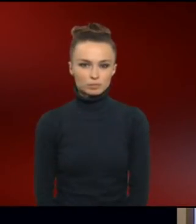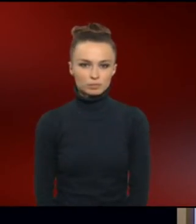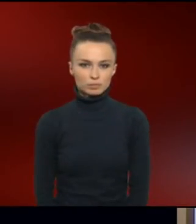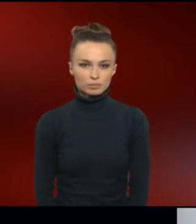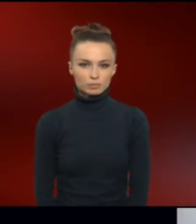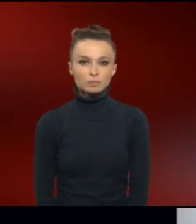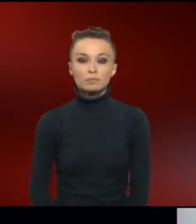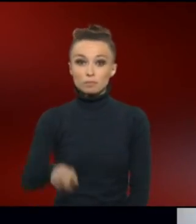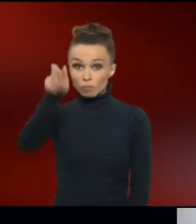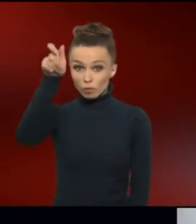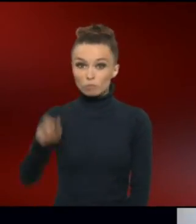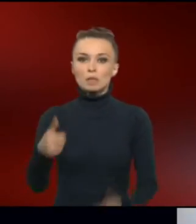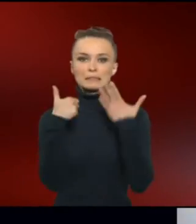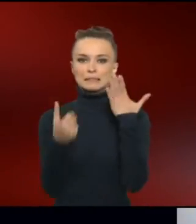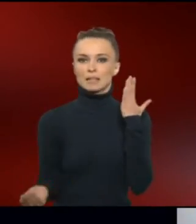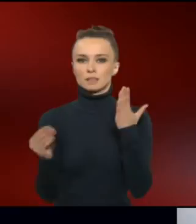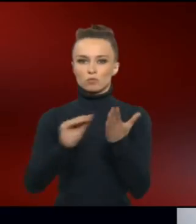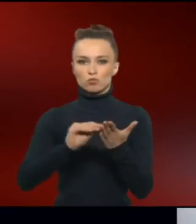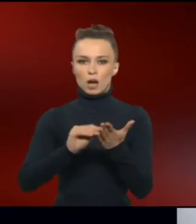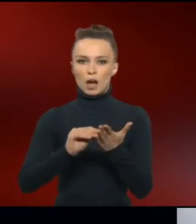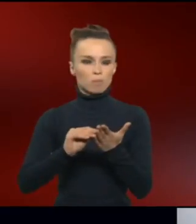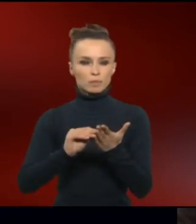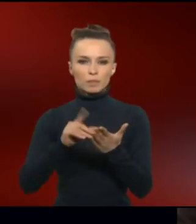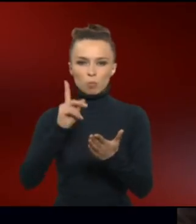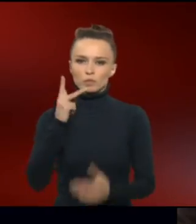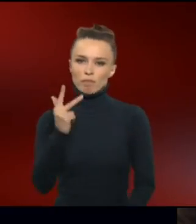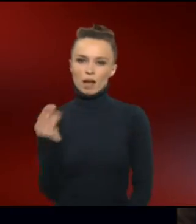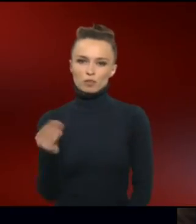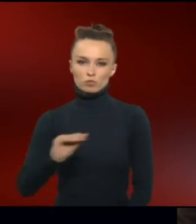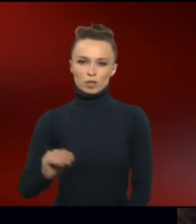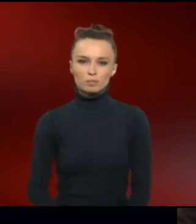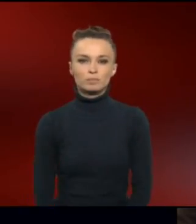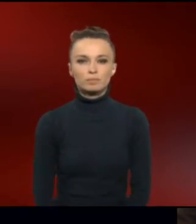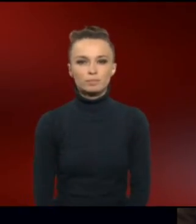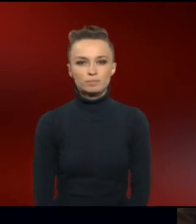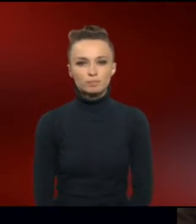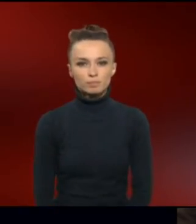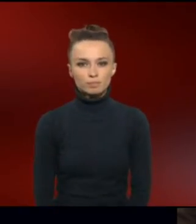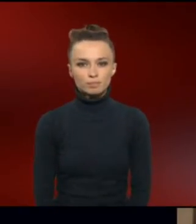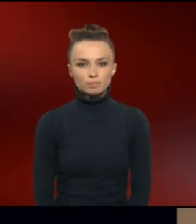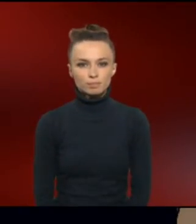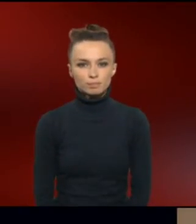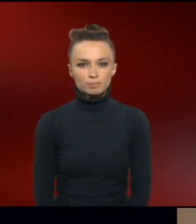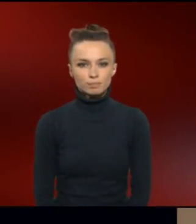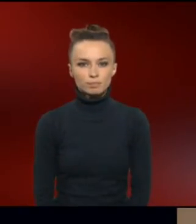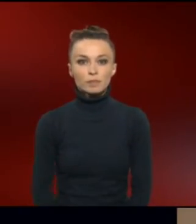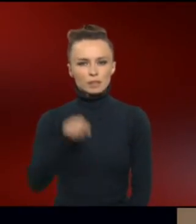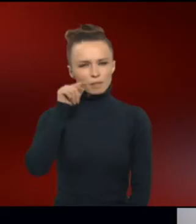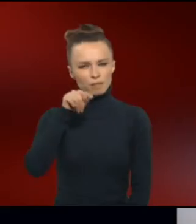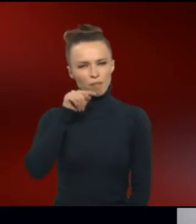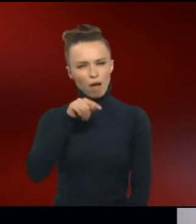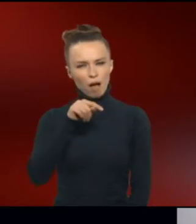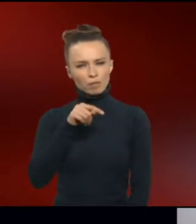Die Probandin schreibt sechs statt drei. Yes. Und hier?